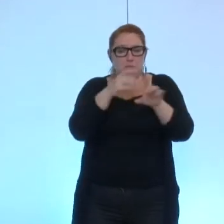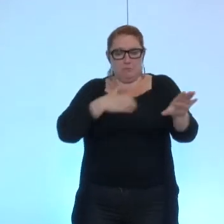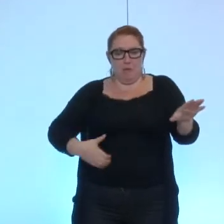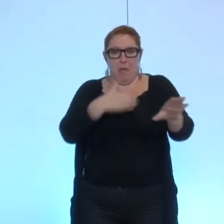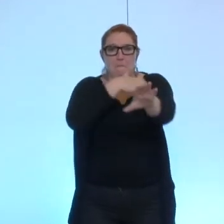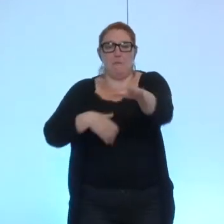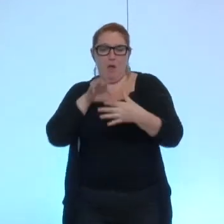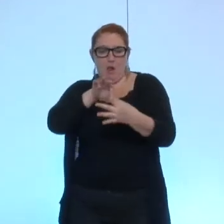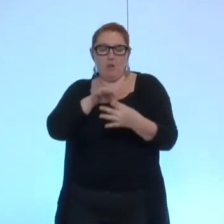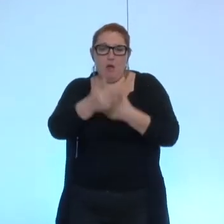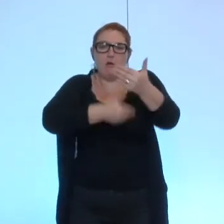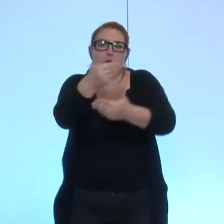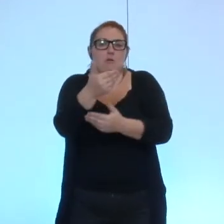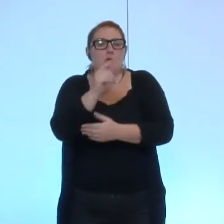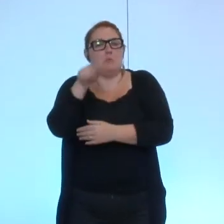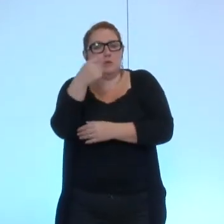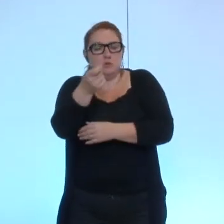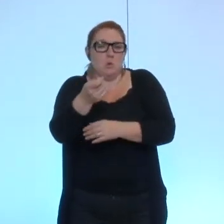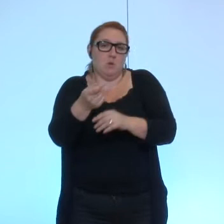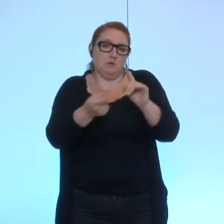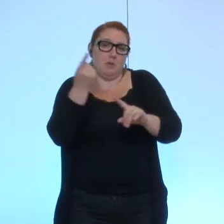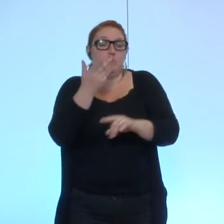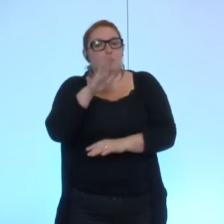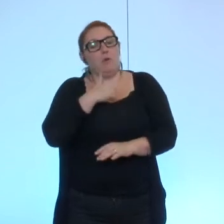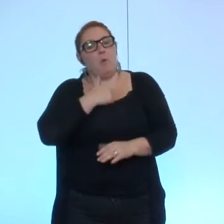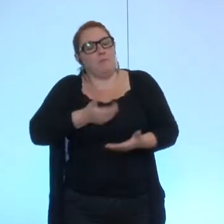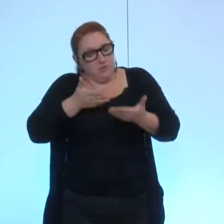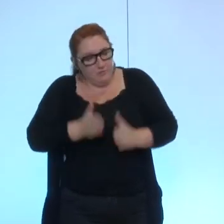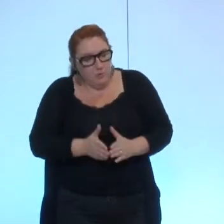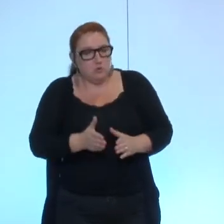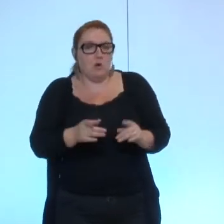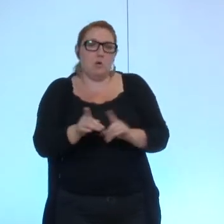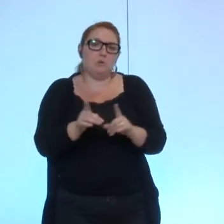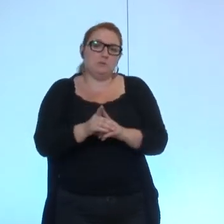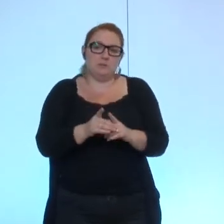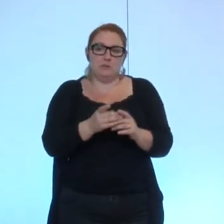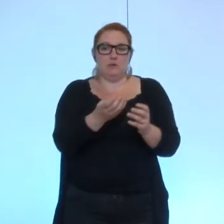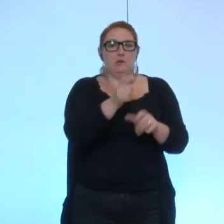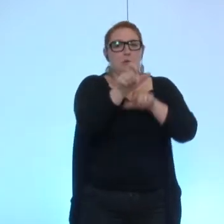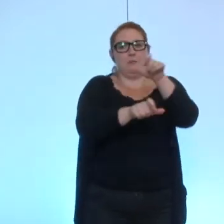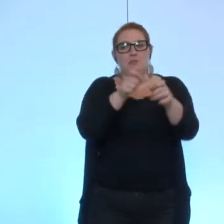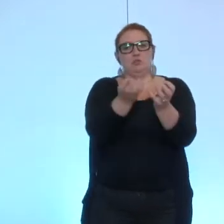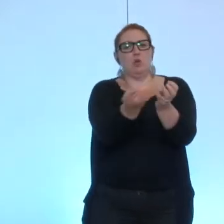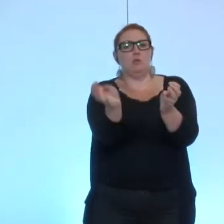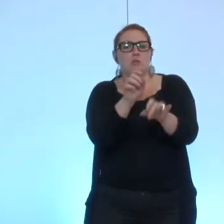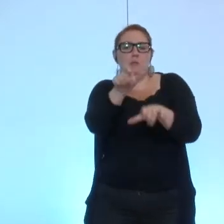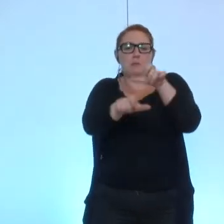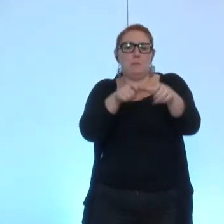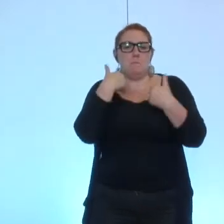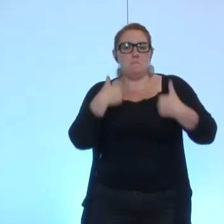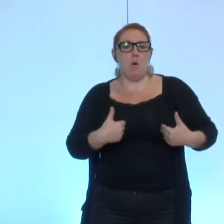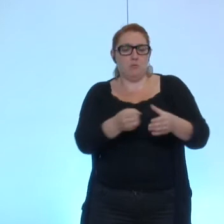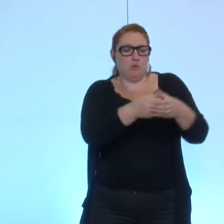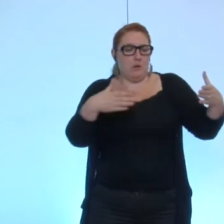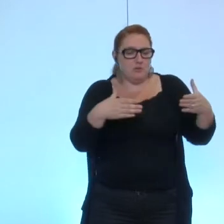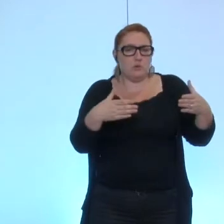par contre de fait j'ai fait le choix et j'ai demandé aux membres de la majorité aux membres de l'exécutif